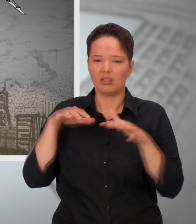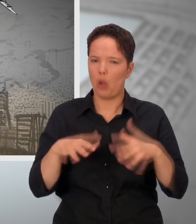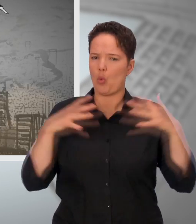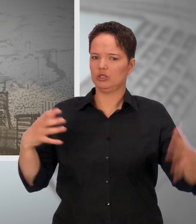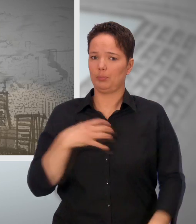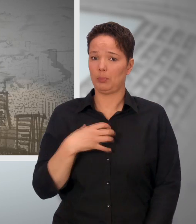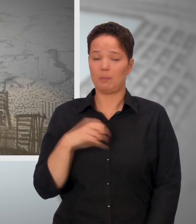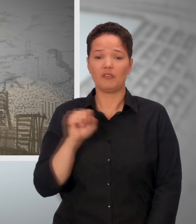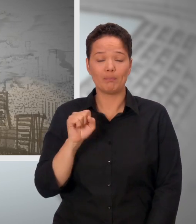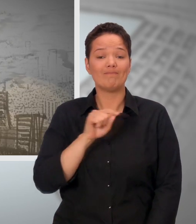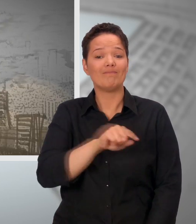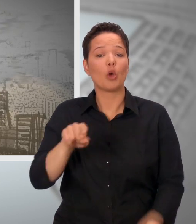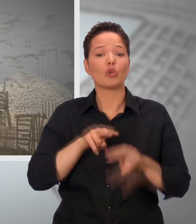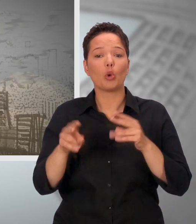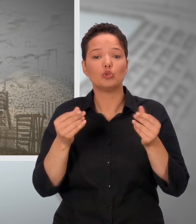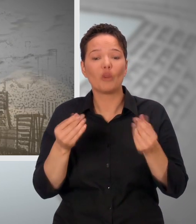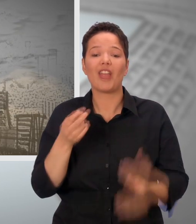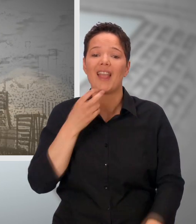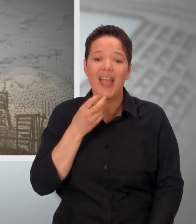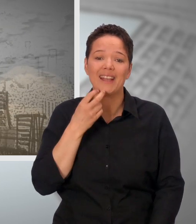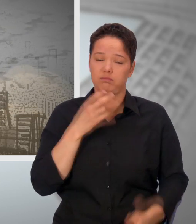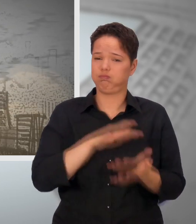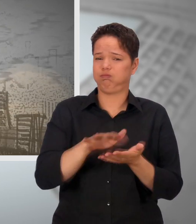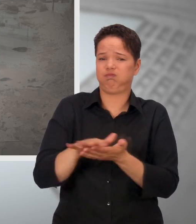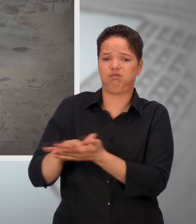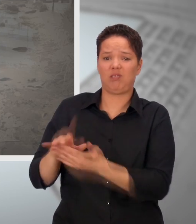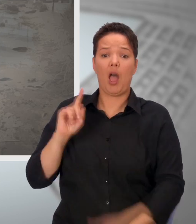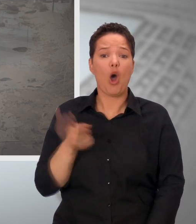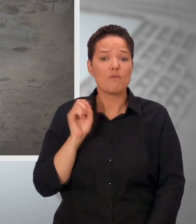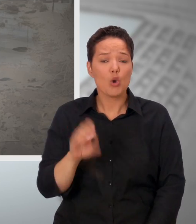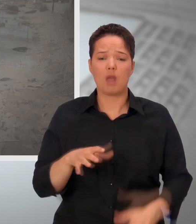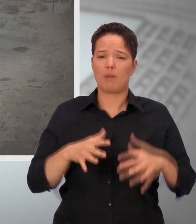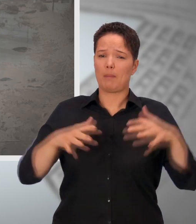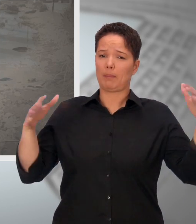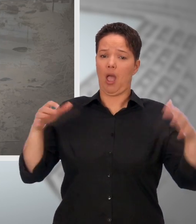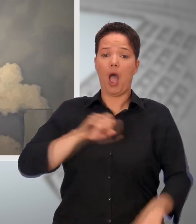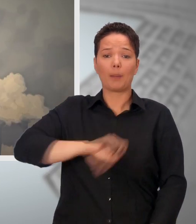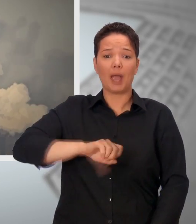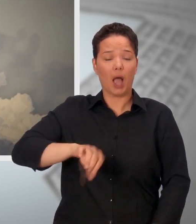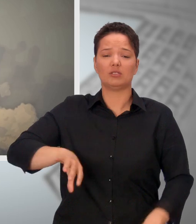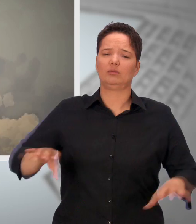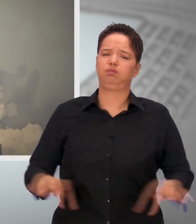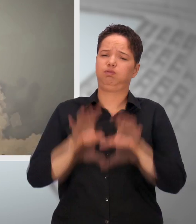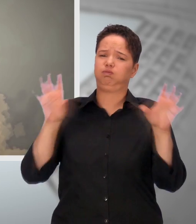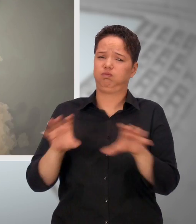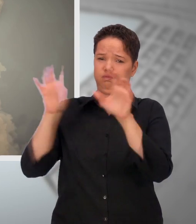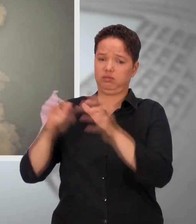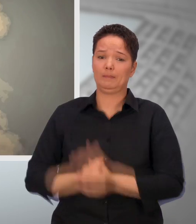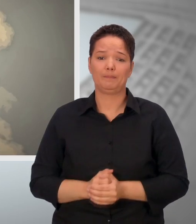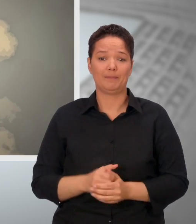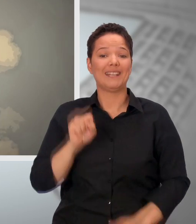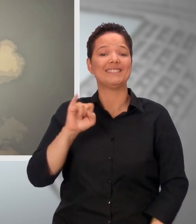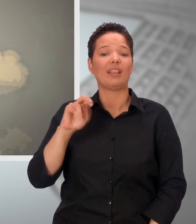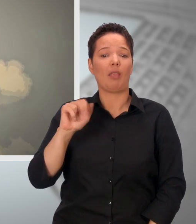Große Städte haben große Probleme. Sie verschlingen Rohstoffe und Energie und erzeugen Müll und